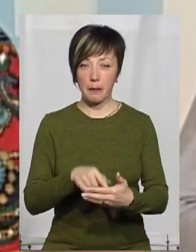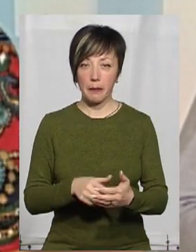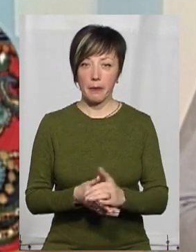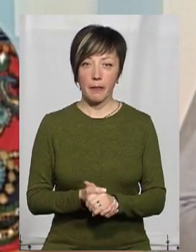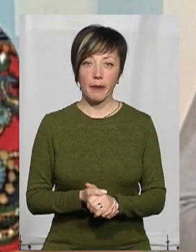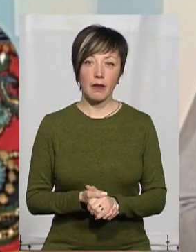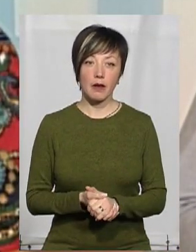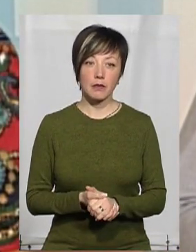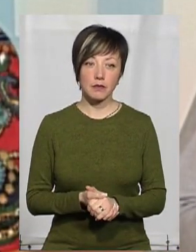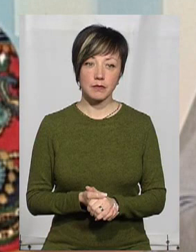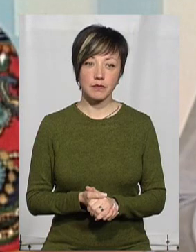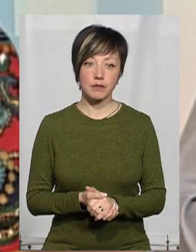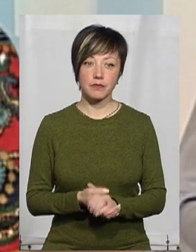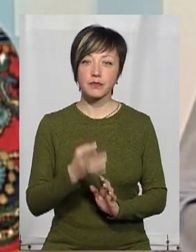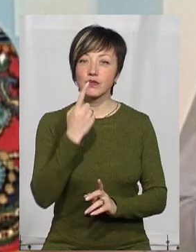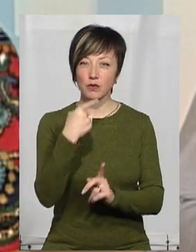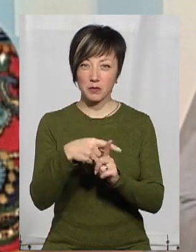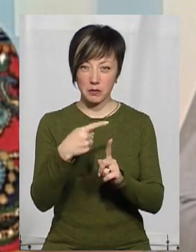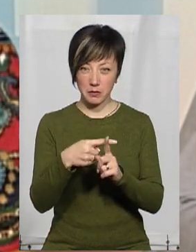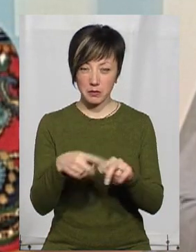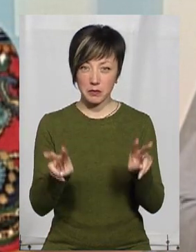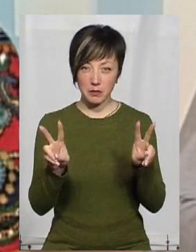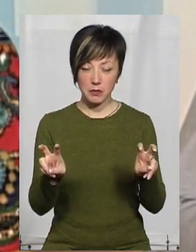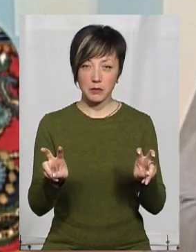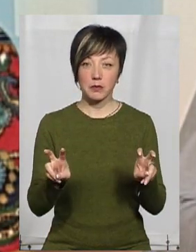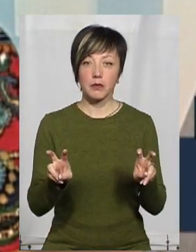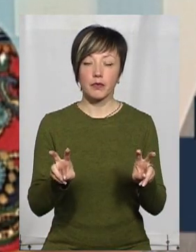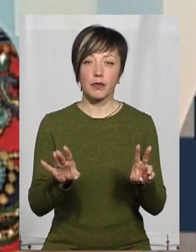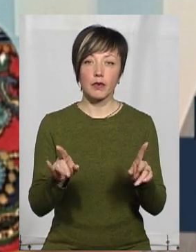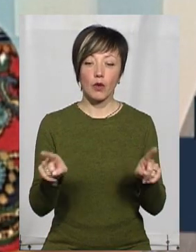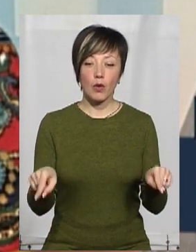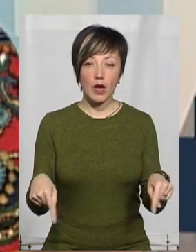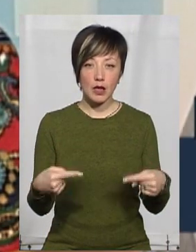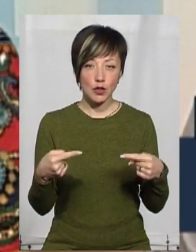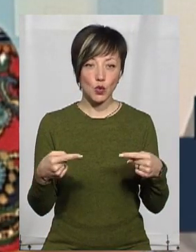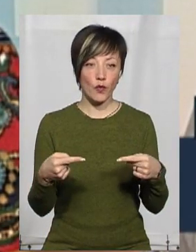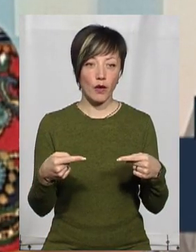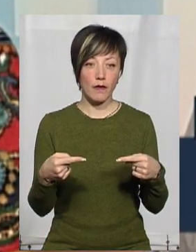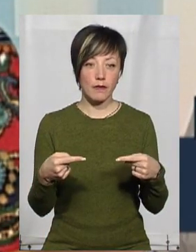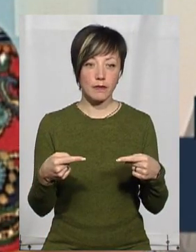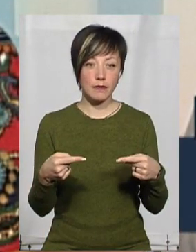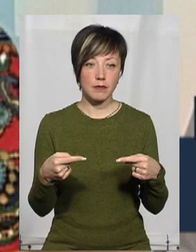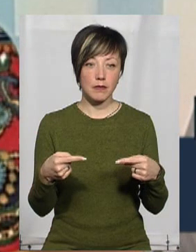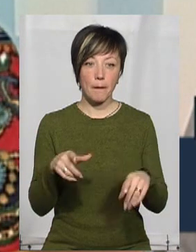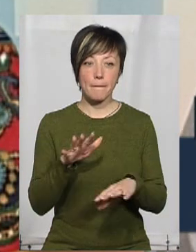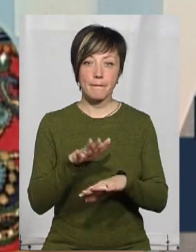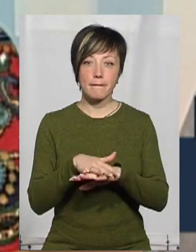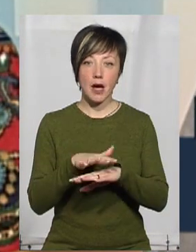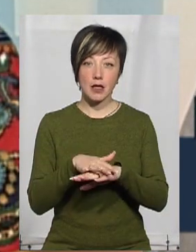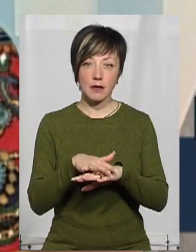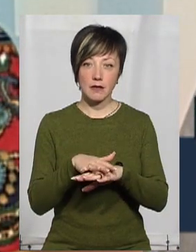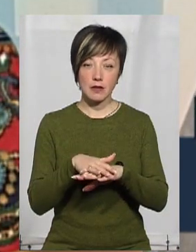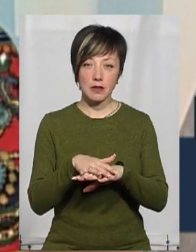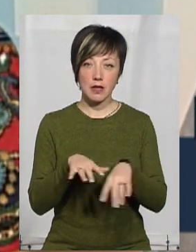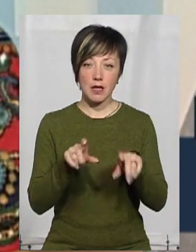базі Червоного Хрест саме Червоний Хрест організував банківські рахунки